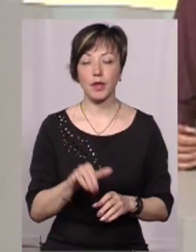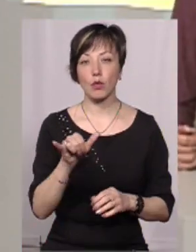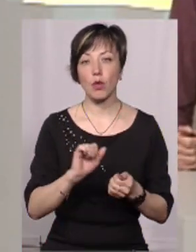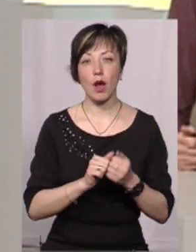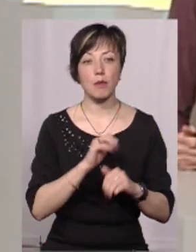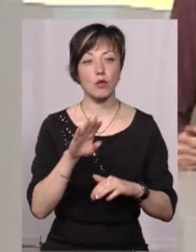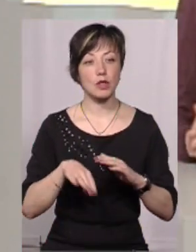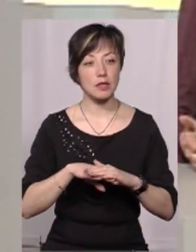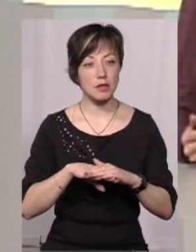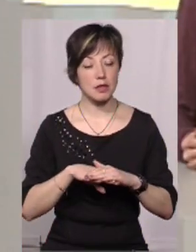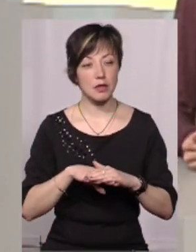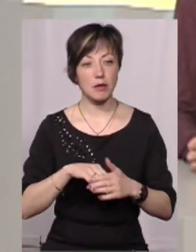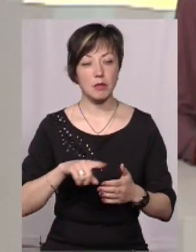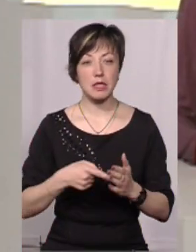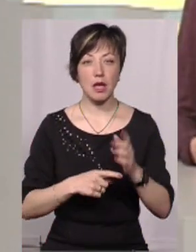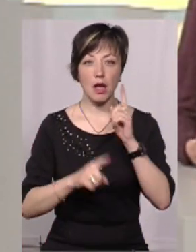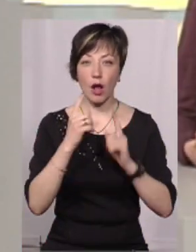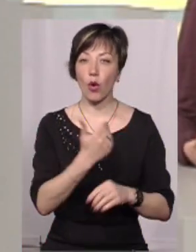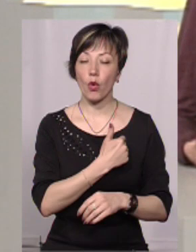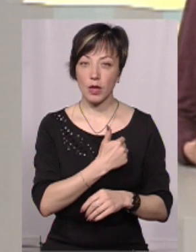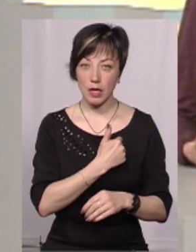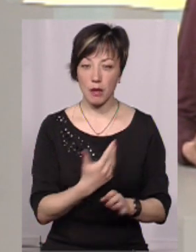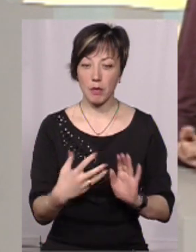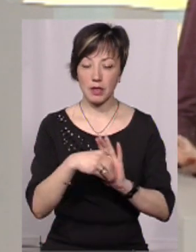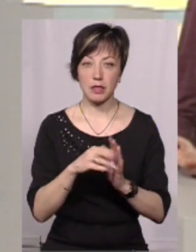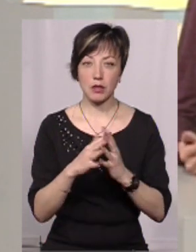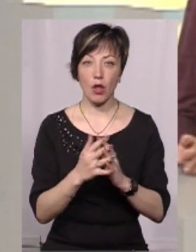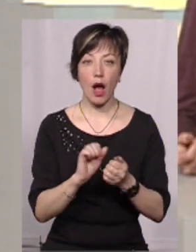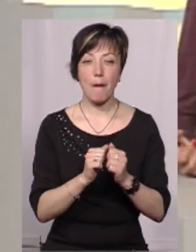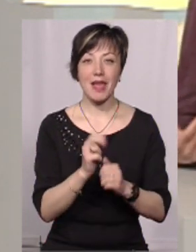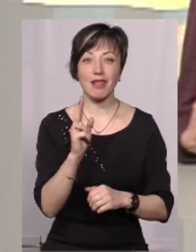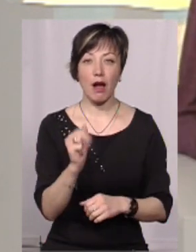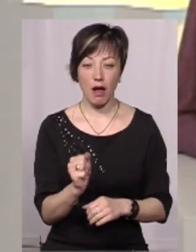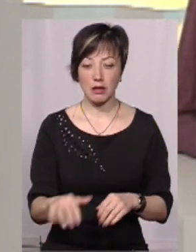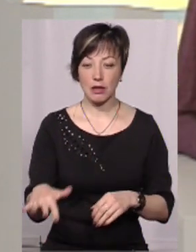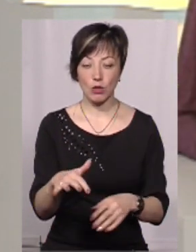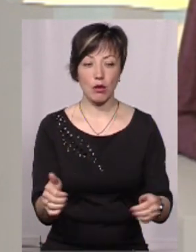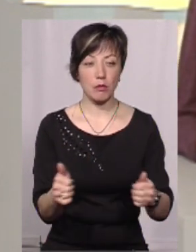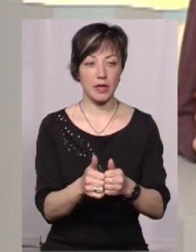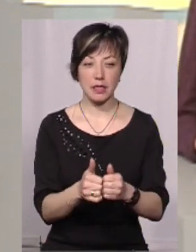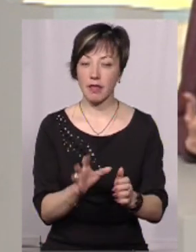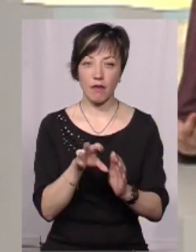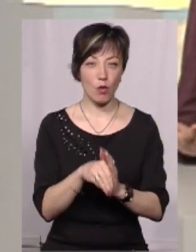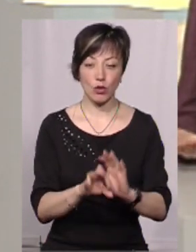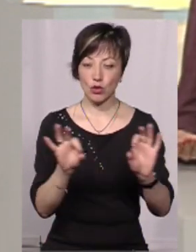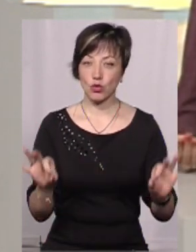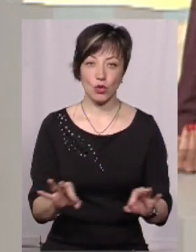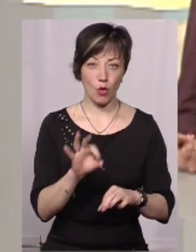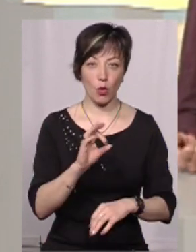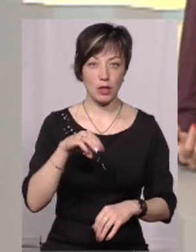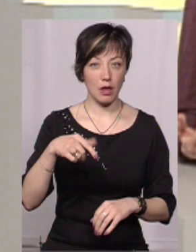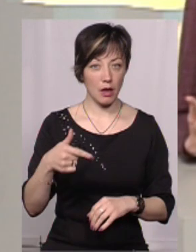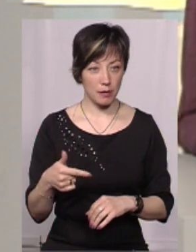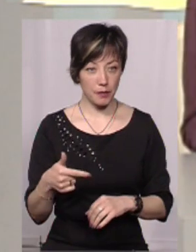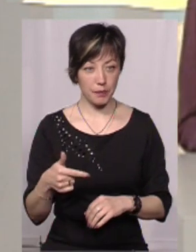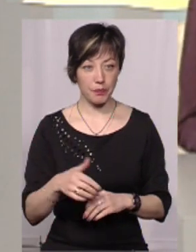Кам'янець-Подільській міській раді хотіли б приєднати село Кам'янка, воно територіально близько і не входить до жодної з ОТГ.